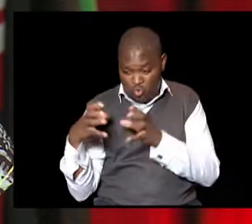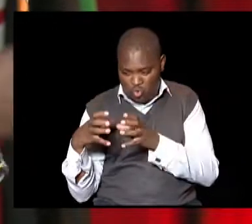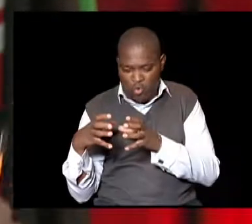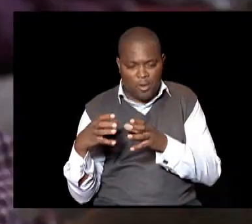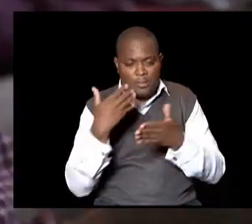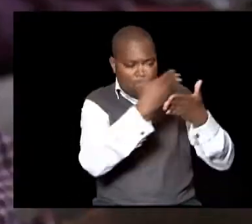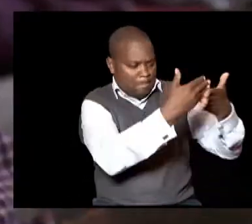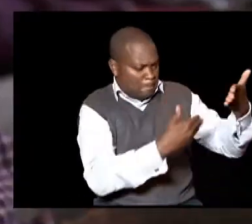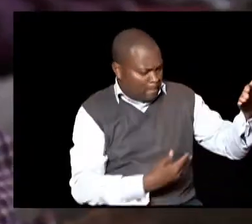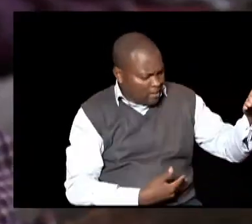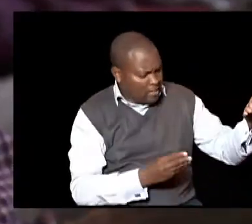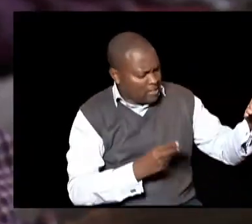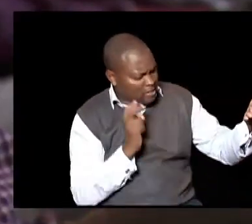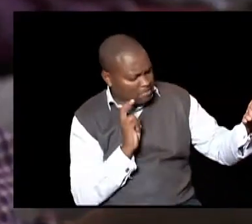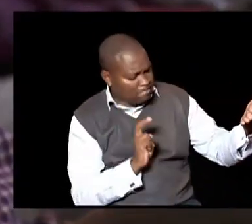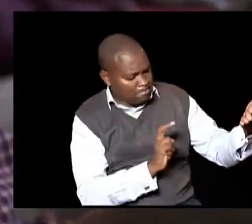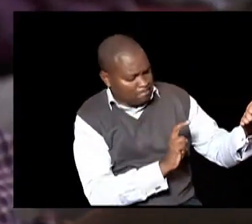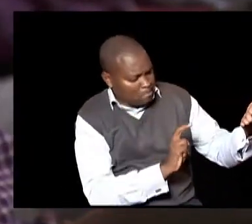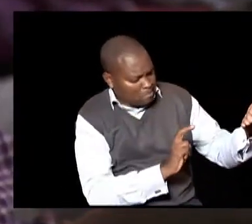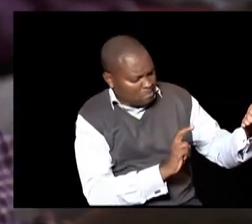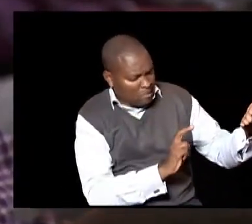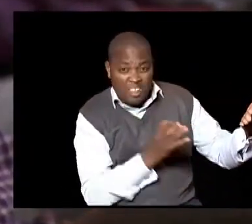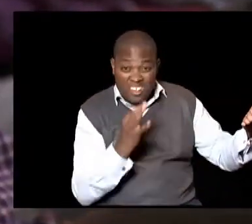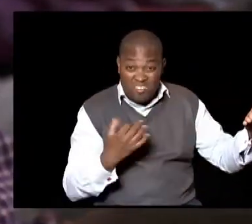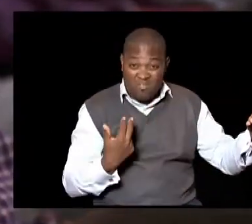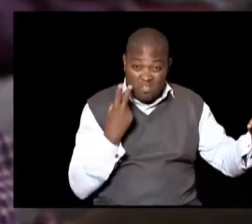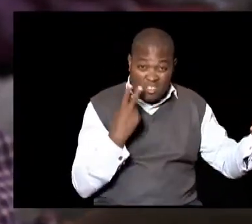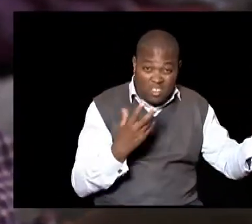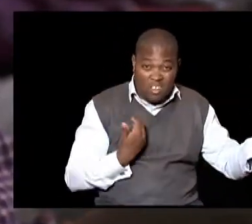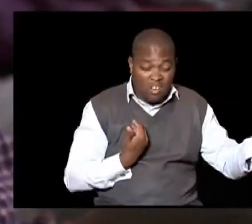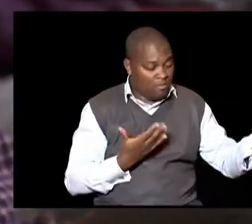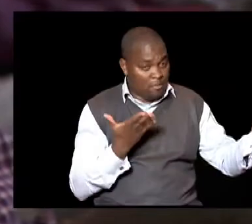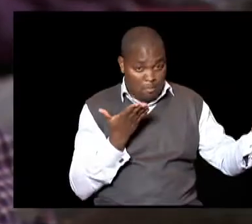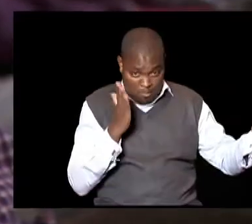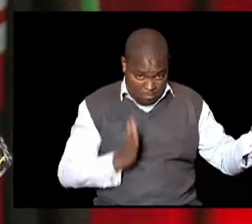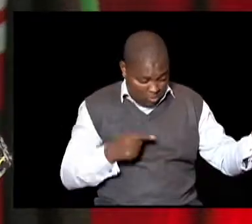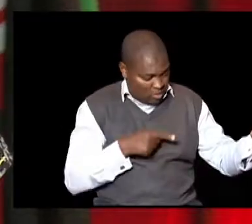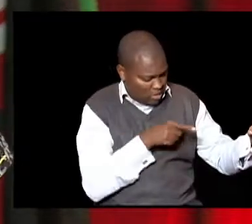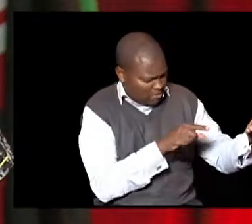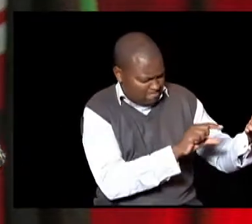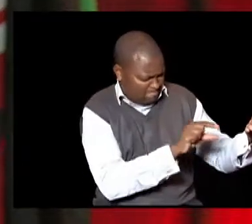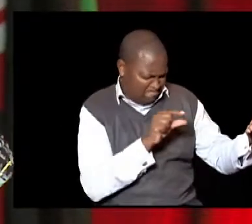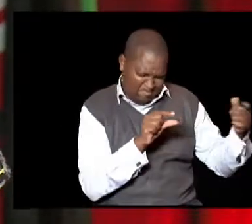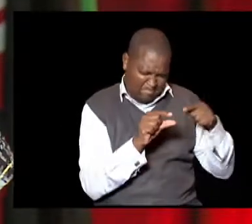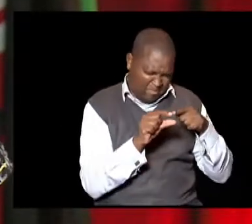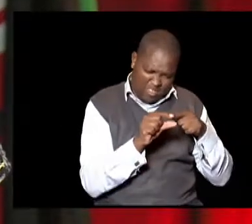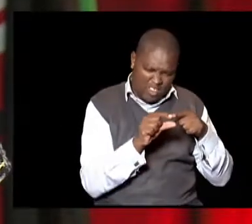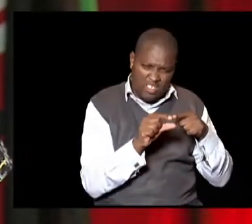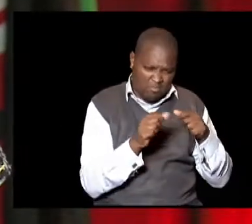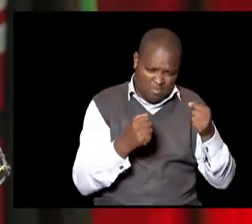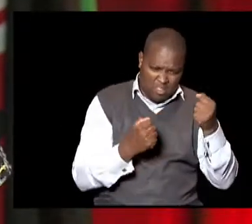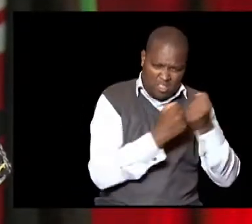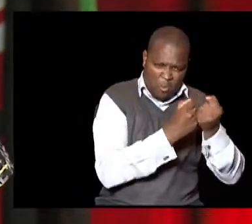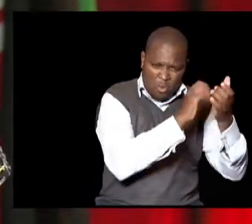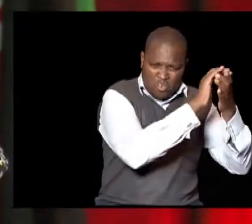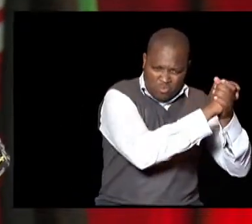Anengemea upade moja Uyo mtu tunamuodoa Kwa sababu hatuwezi Kubali mtu wabaye Anawe kwa tosishu na wakenya